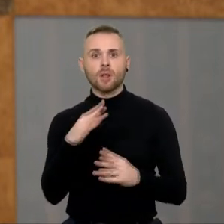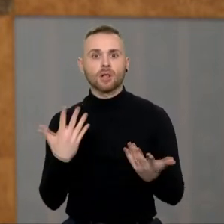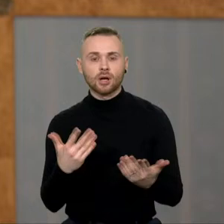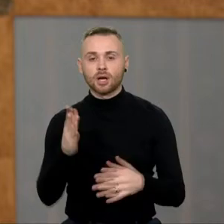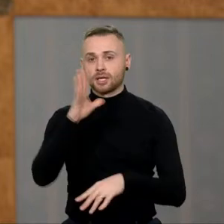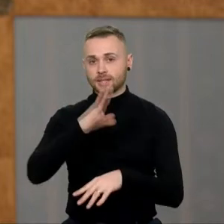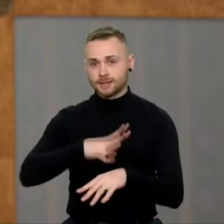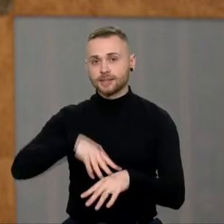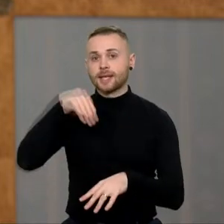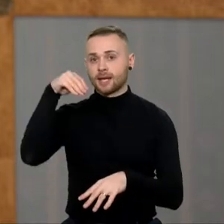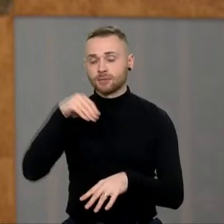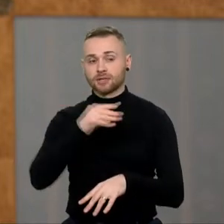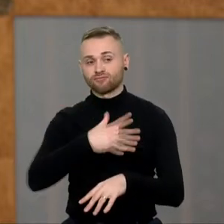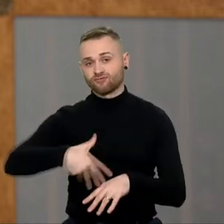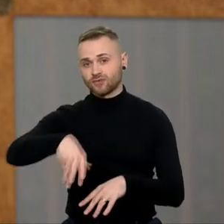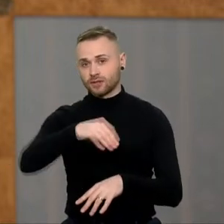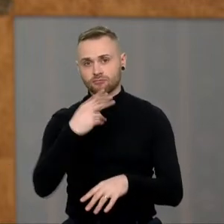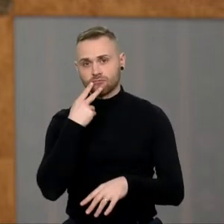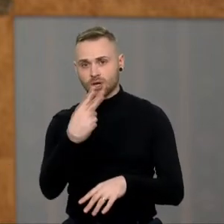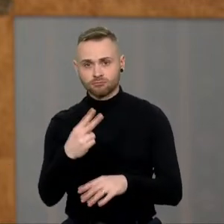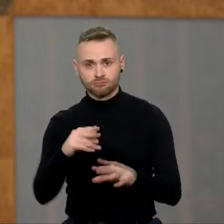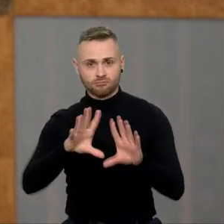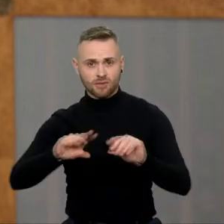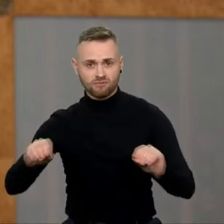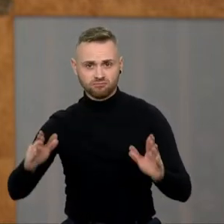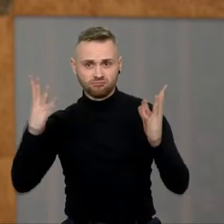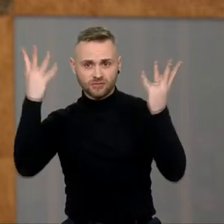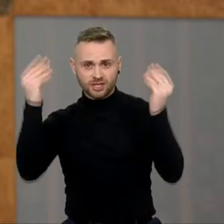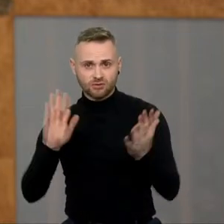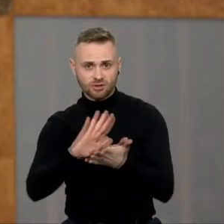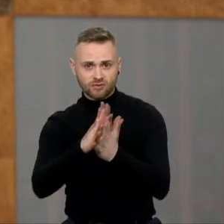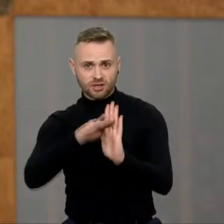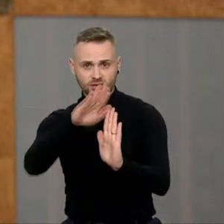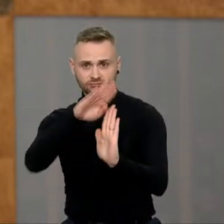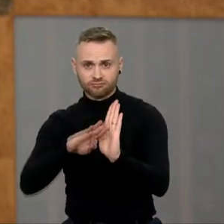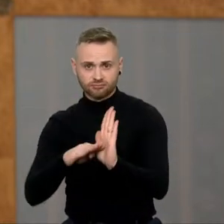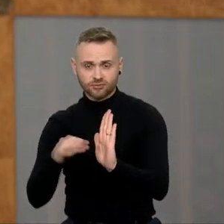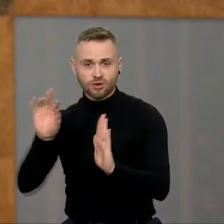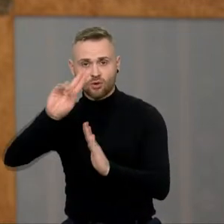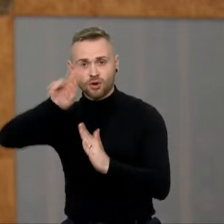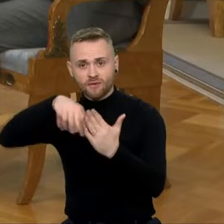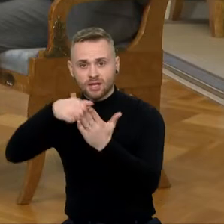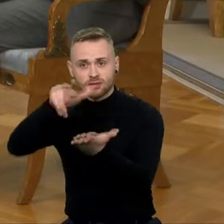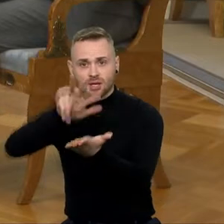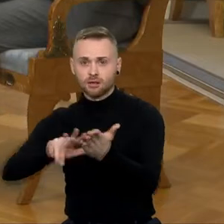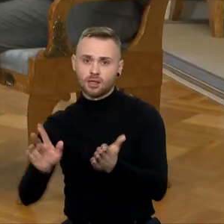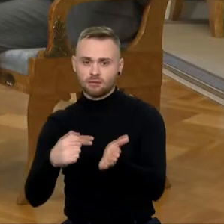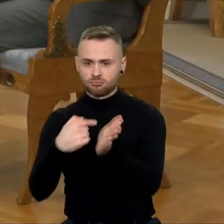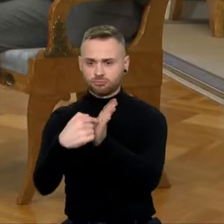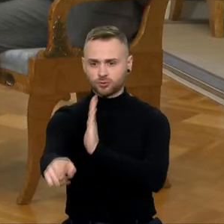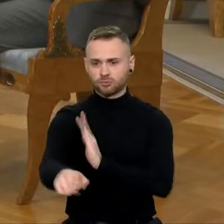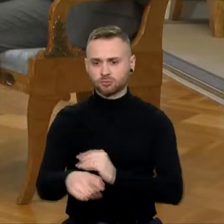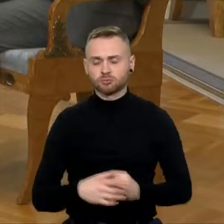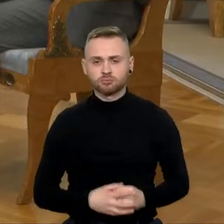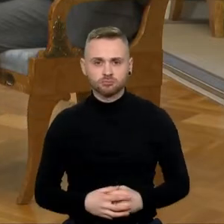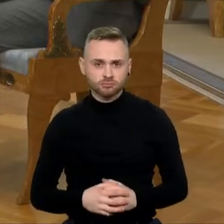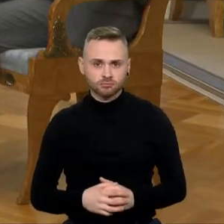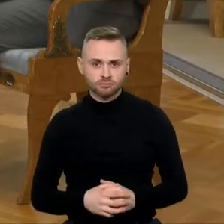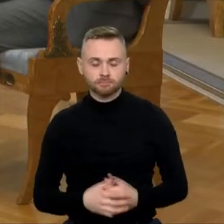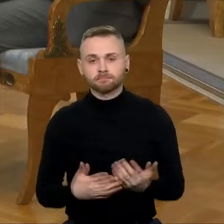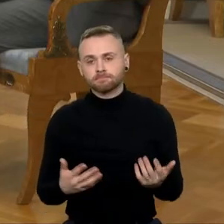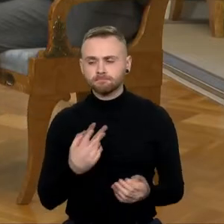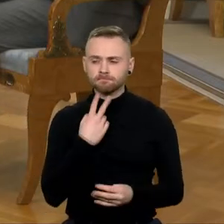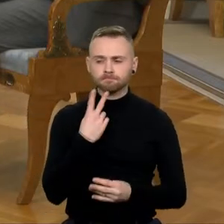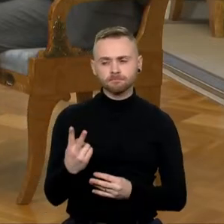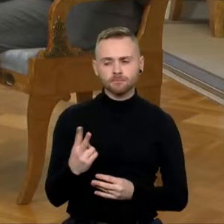išėmi iš pavasario dienų atvarkės konvencijos tvirtinimą. Tai žinote, man čia kai kas